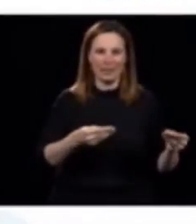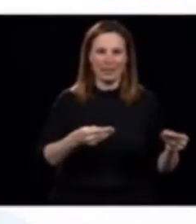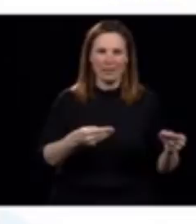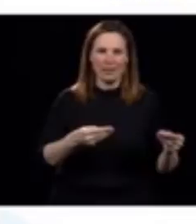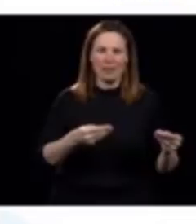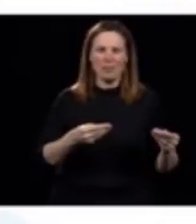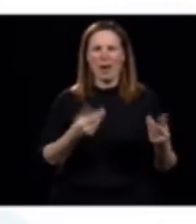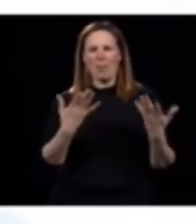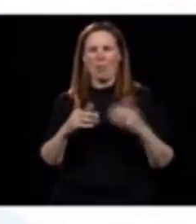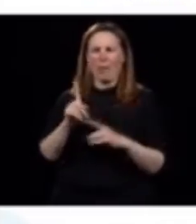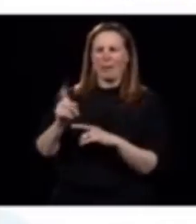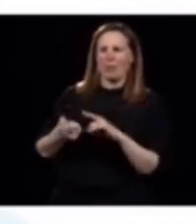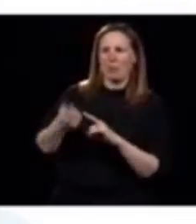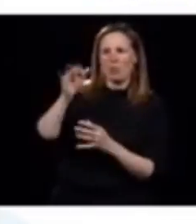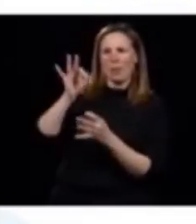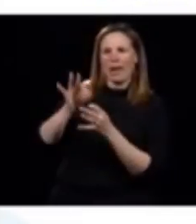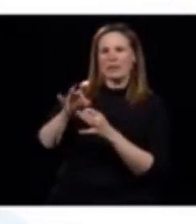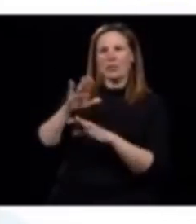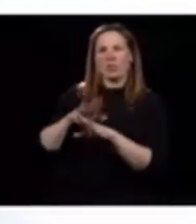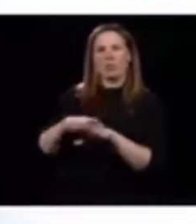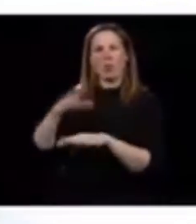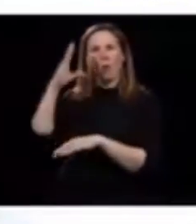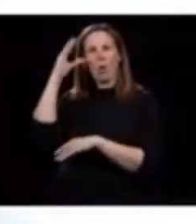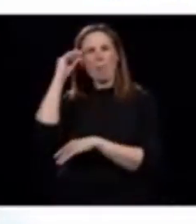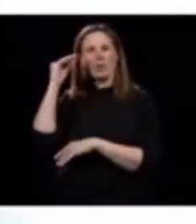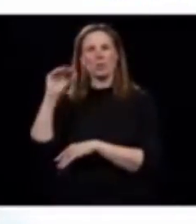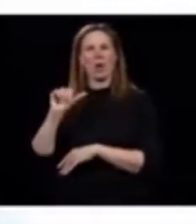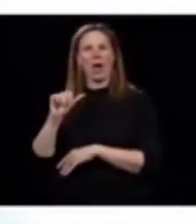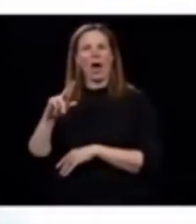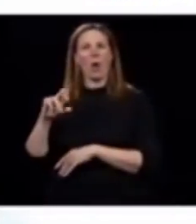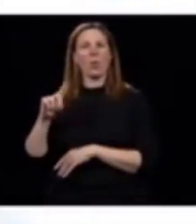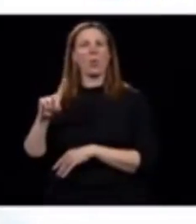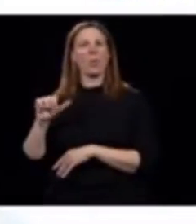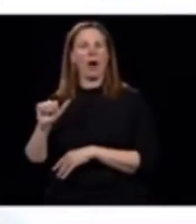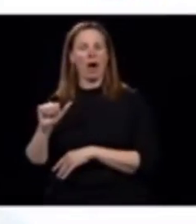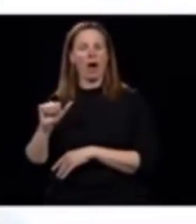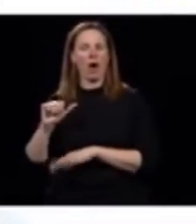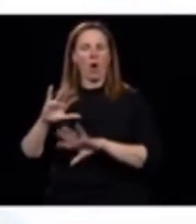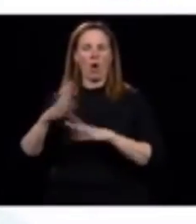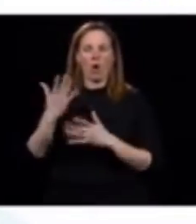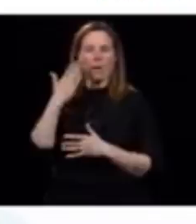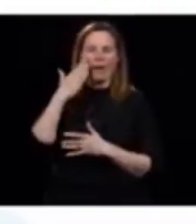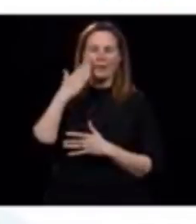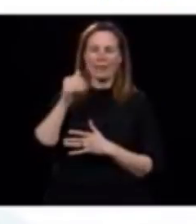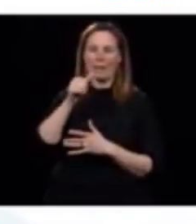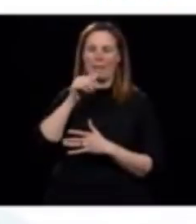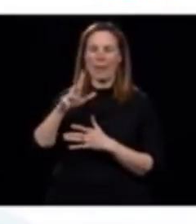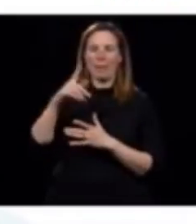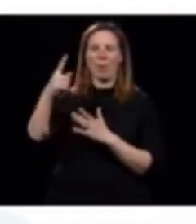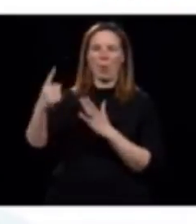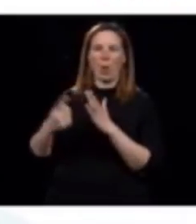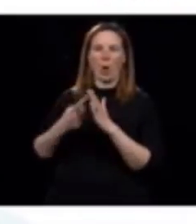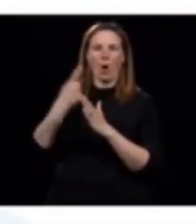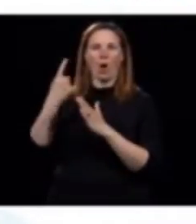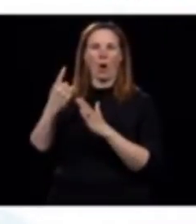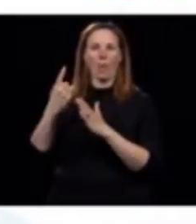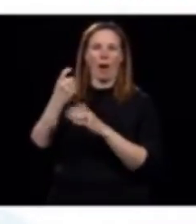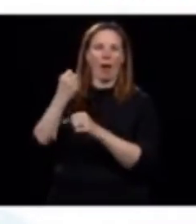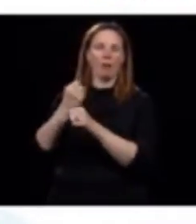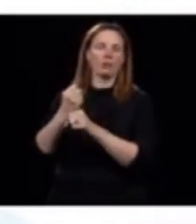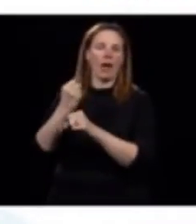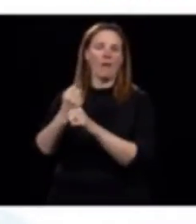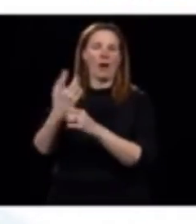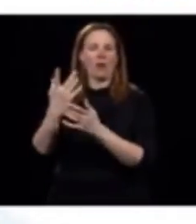à M. Plus, à M. Arruda – va vous faire dire « OK, là, ça y est, on est prêts à entamer notre sortie du